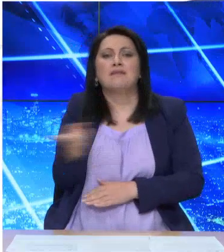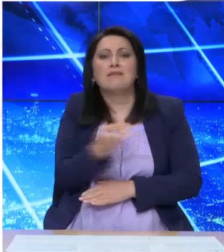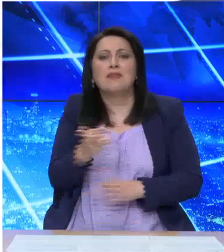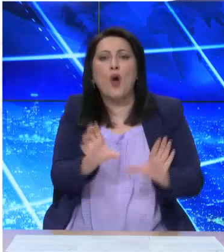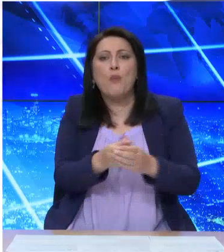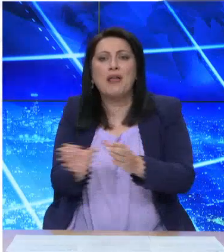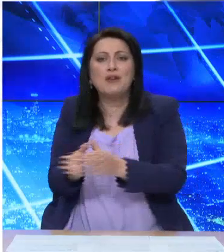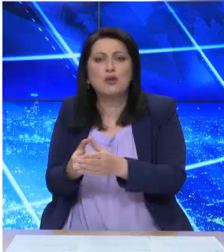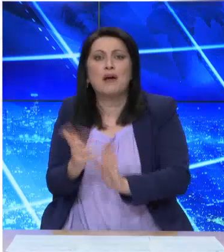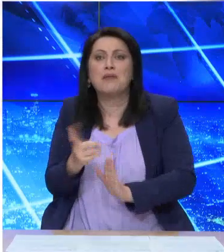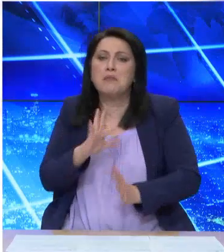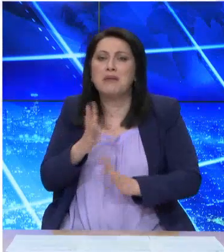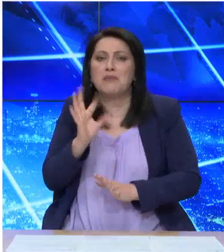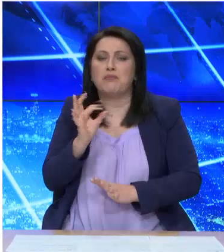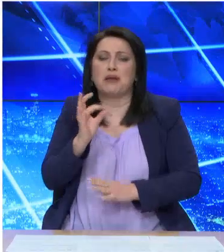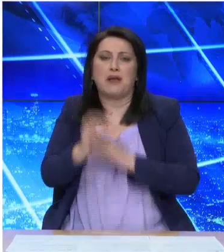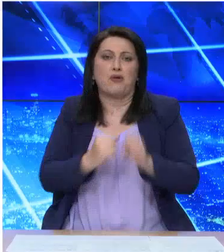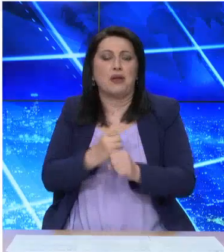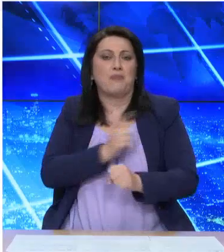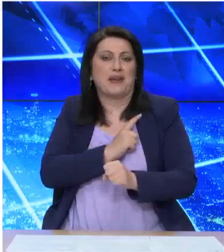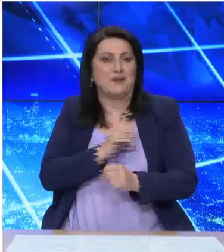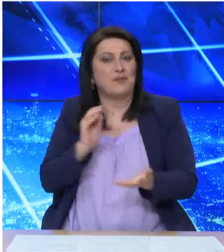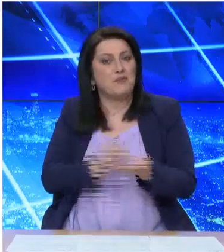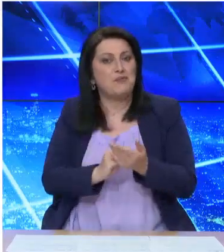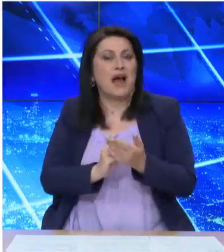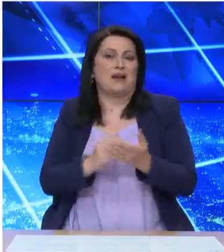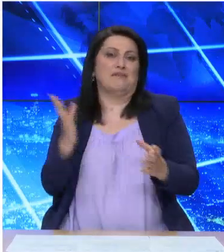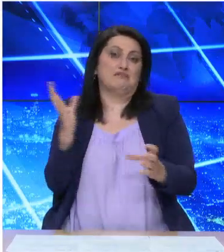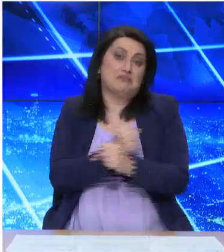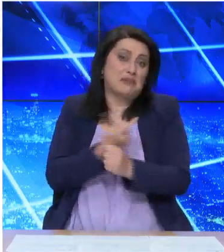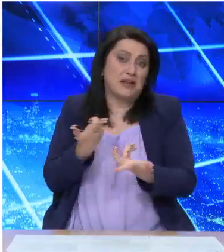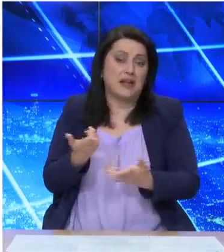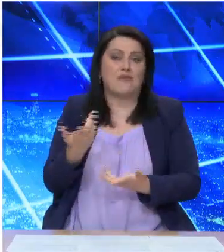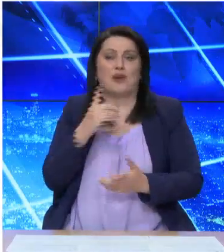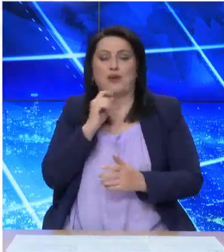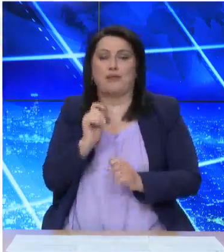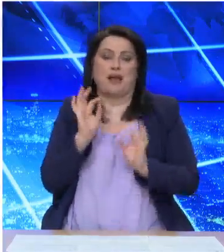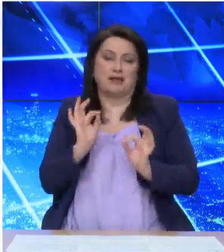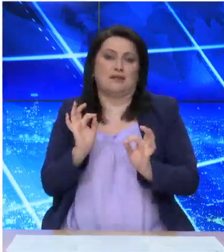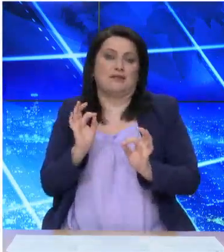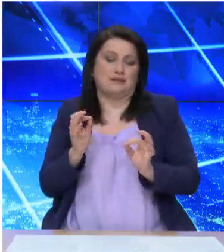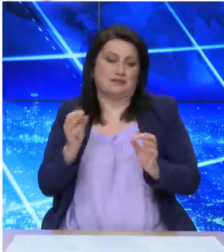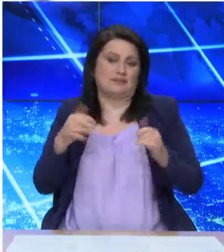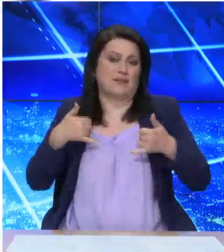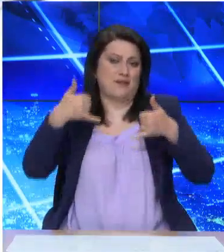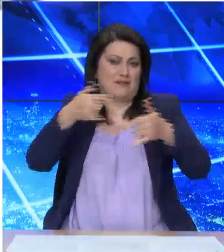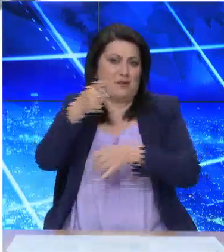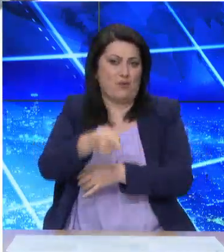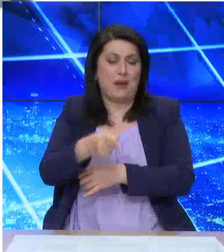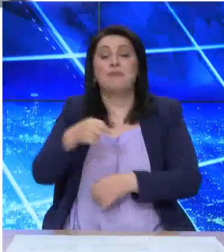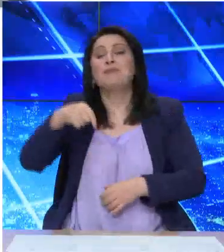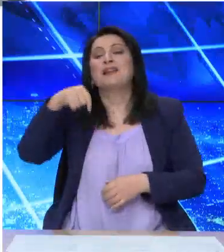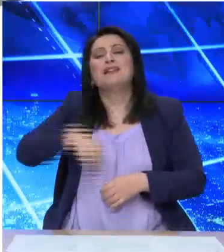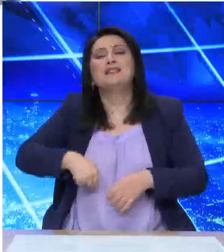περισσότερο από μισό αιώνα για να πανηγυρίσουν ξανά την κατάκτηση ενός τροπέως σε εθνικό επίπεδο. Απόψε το νέο Γουέμπλεη θα